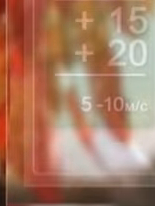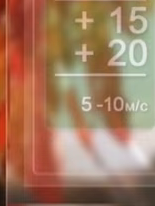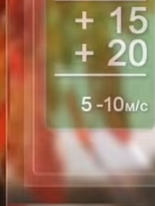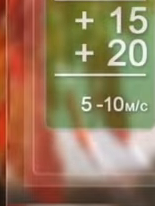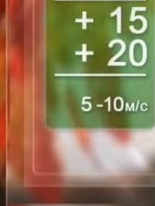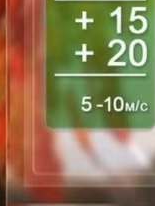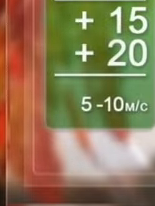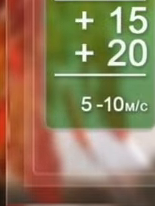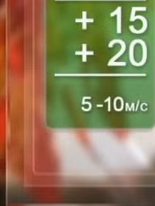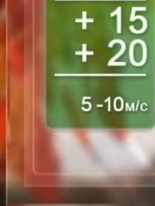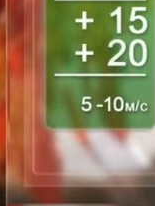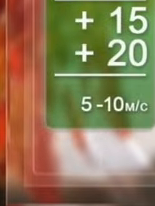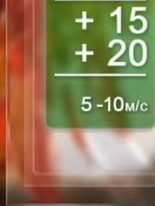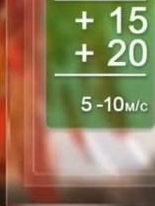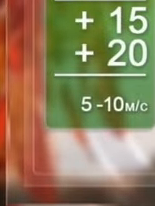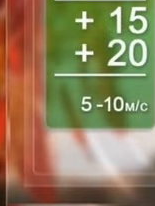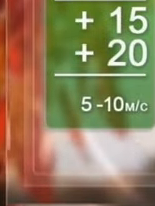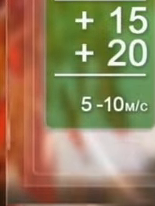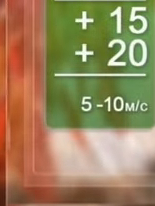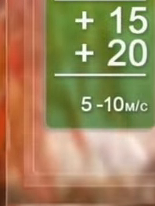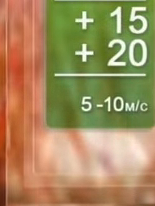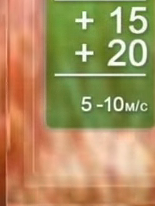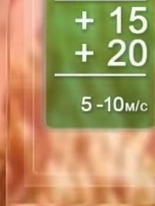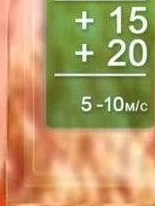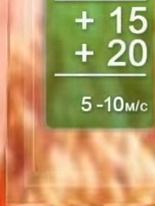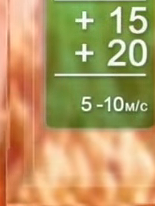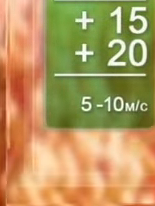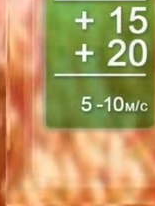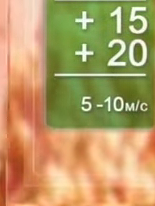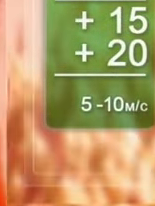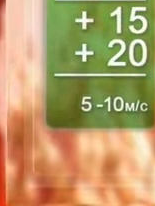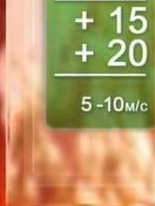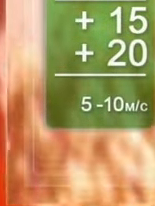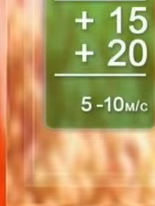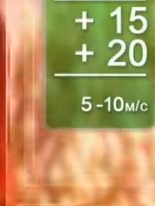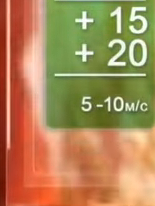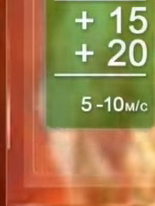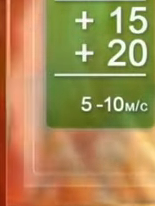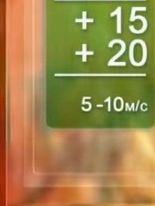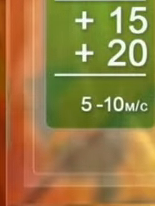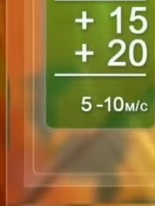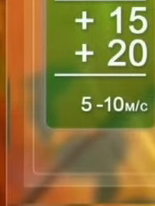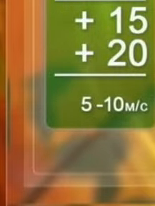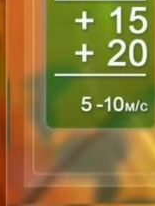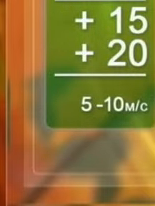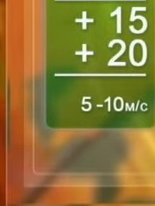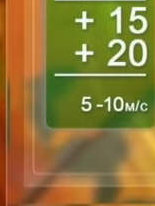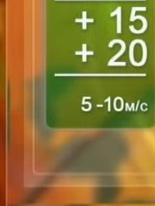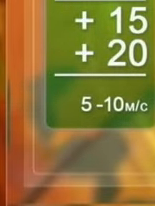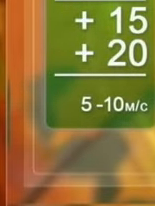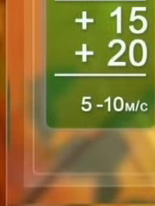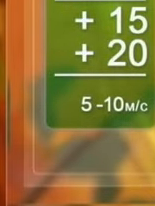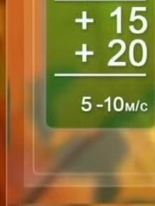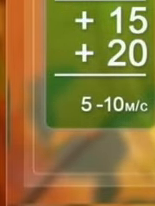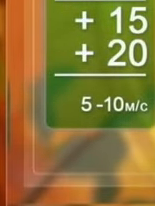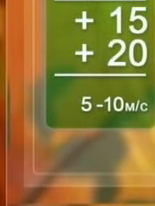У наступні три доби опадів не передбачається. Лише вночі 13 вересня можливий невеликий дощ. Температура повітря поступово підвищиться.